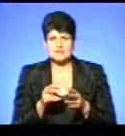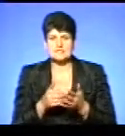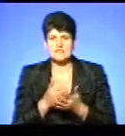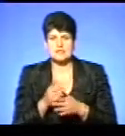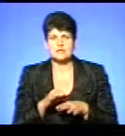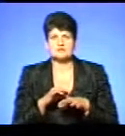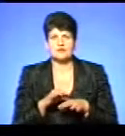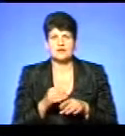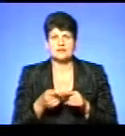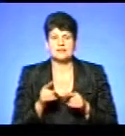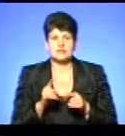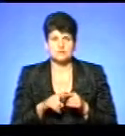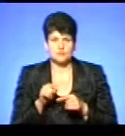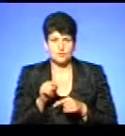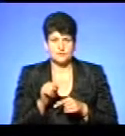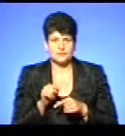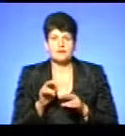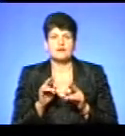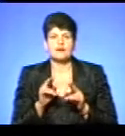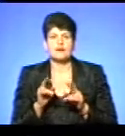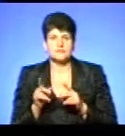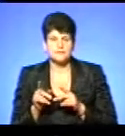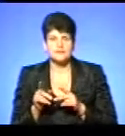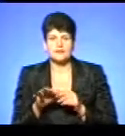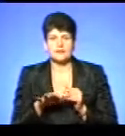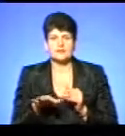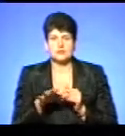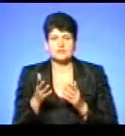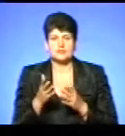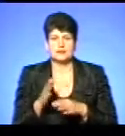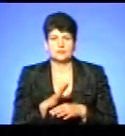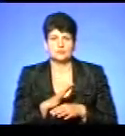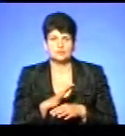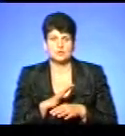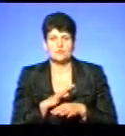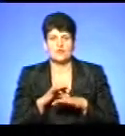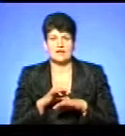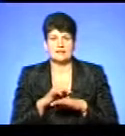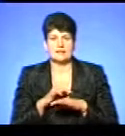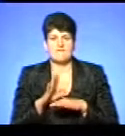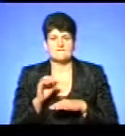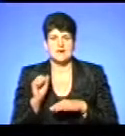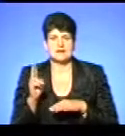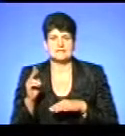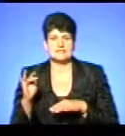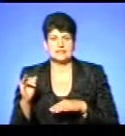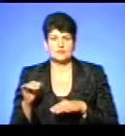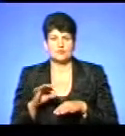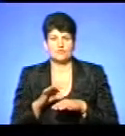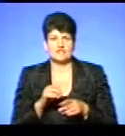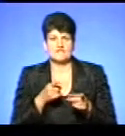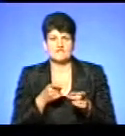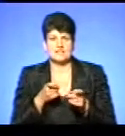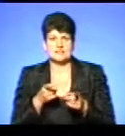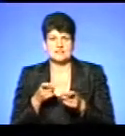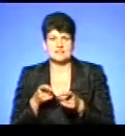проведення тої імунізації. Яким чином? На території, де проводилася вакцинація, здійснюється відстріл